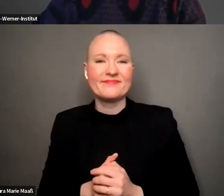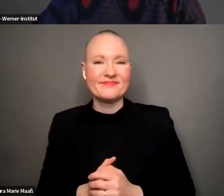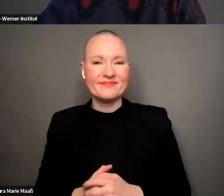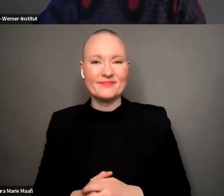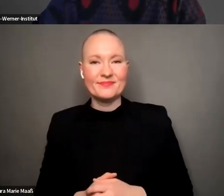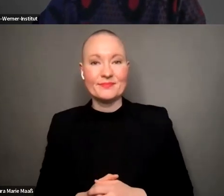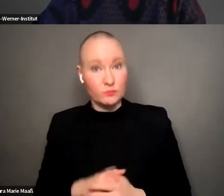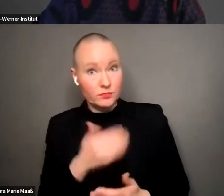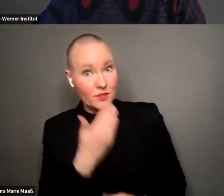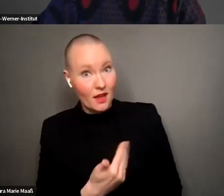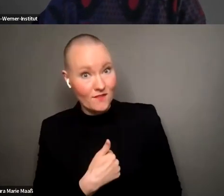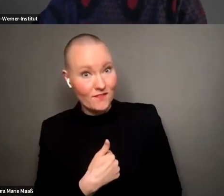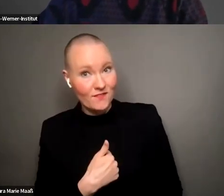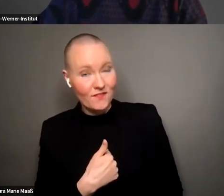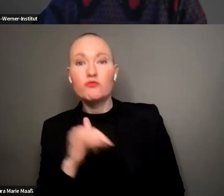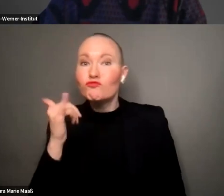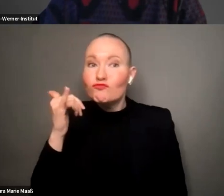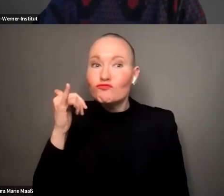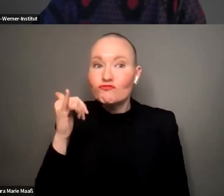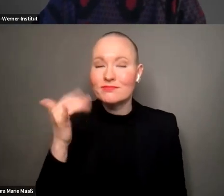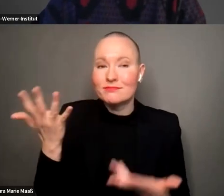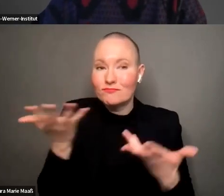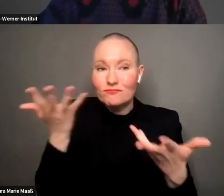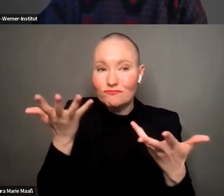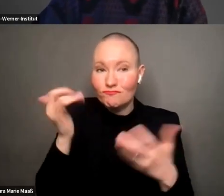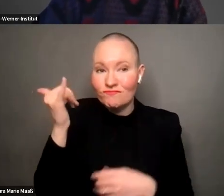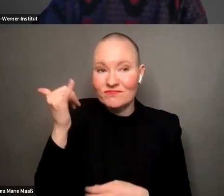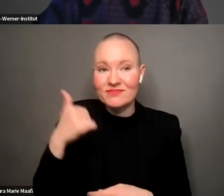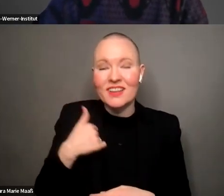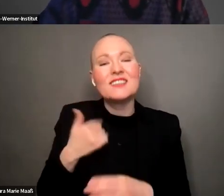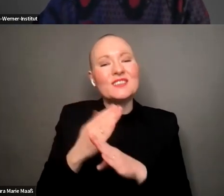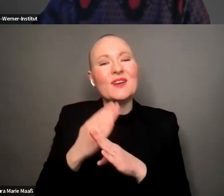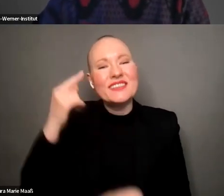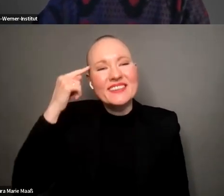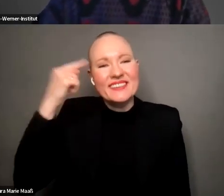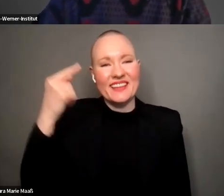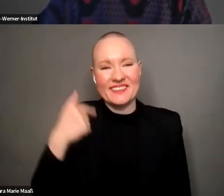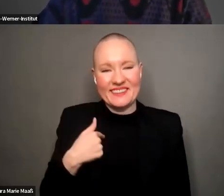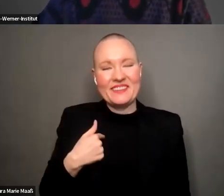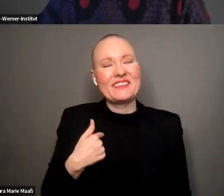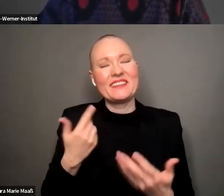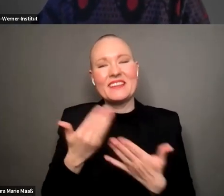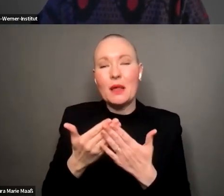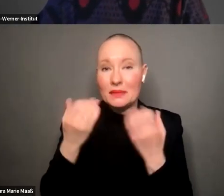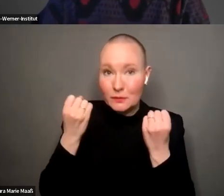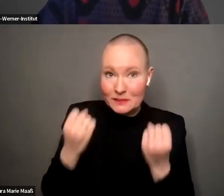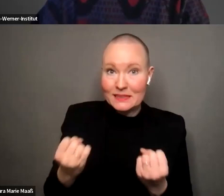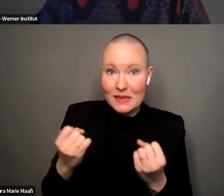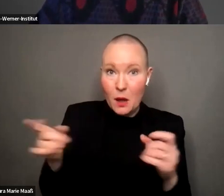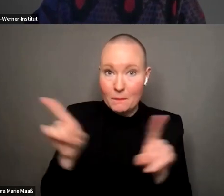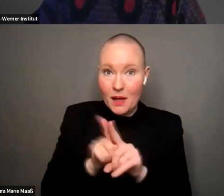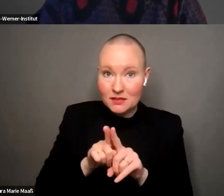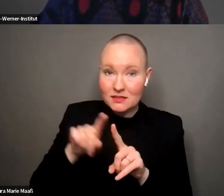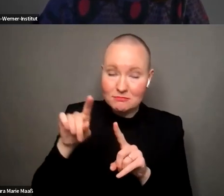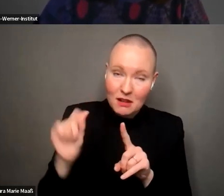ja jetzt ja ich habe es ein bisschen gedacht auch wenn ich es nicht wusste und ich dachte dann dann hole ich dich